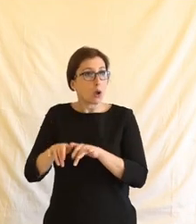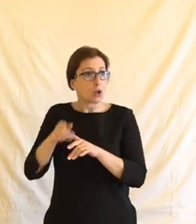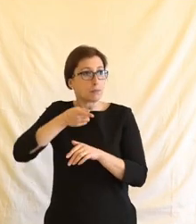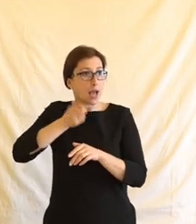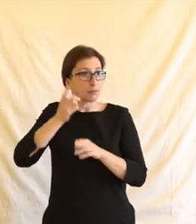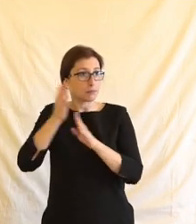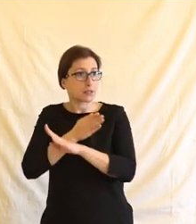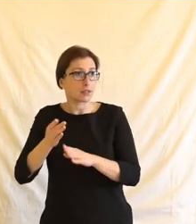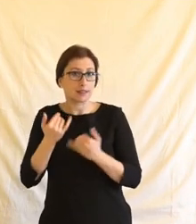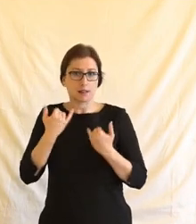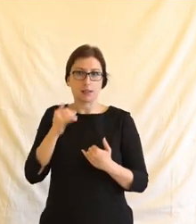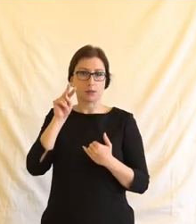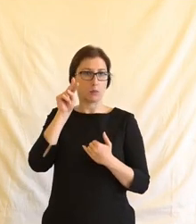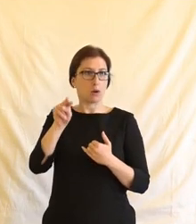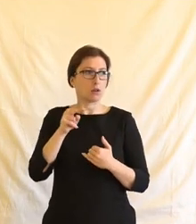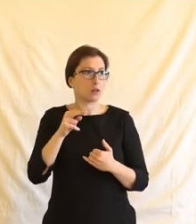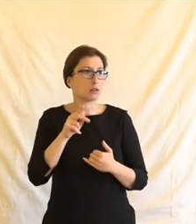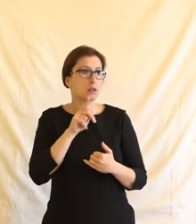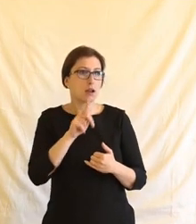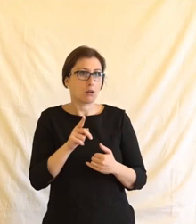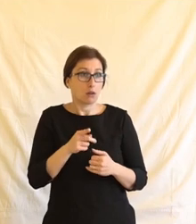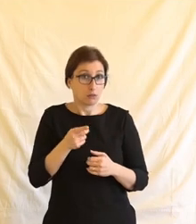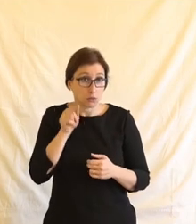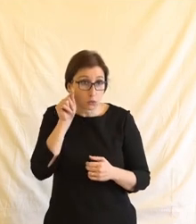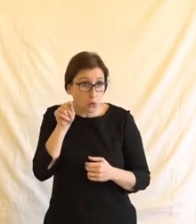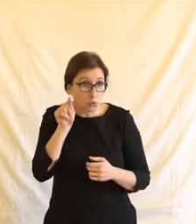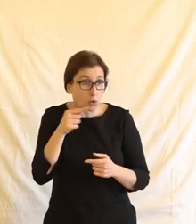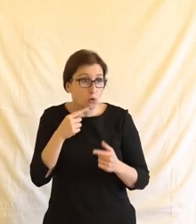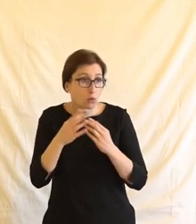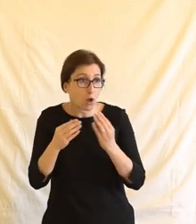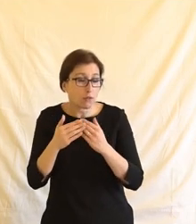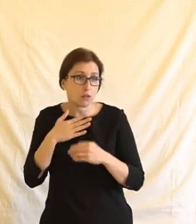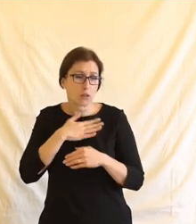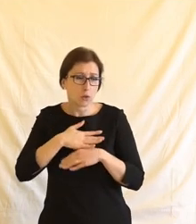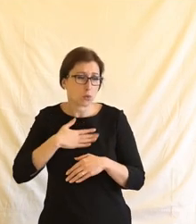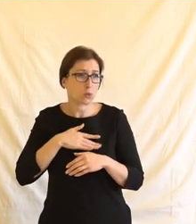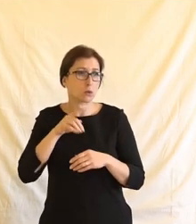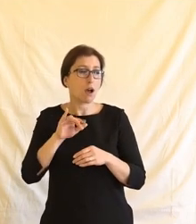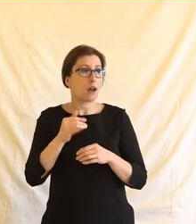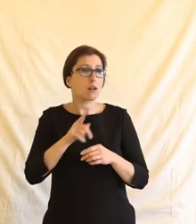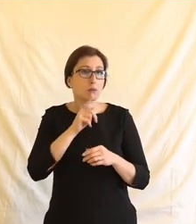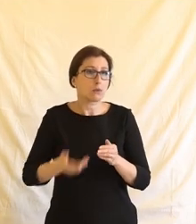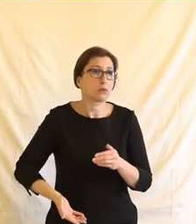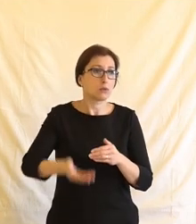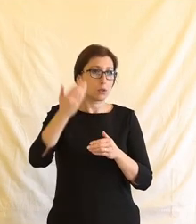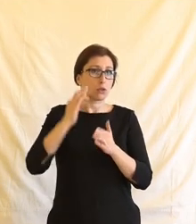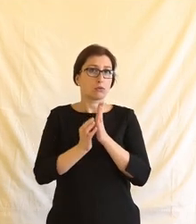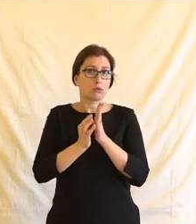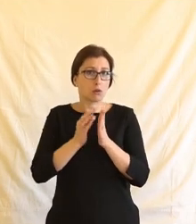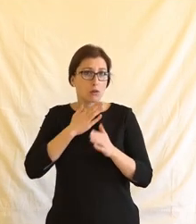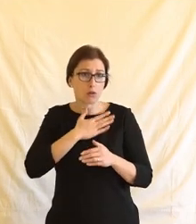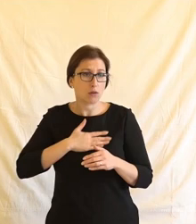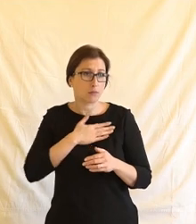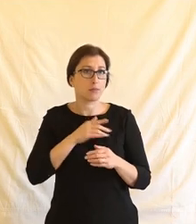Samozřejmě z dnešního pohledu to vypadá velmi cynicky, cynické to svým způsobem je, na druhou stranu asi ta doba byla taková